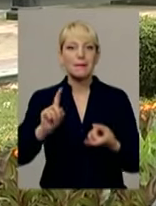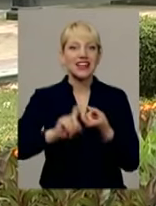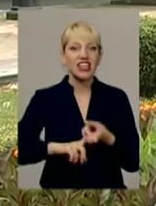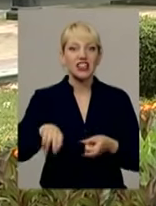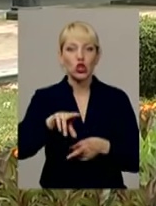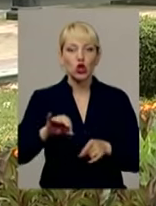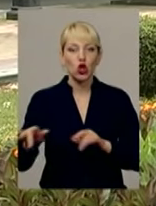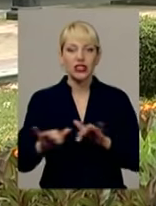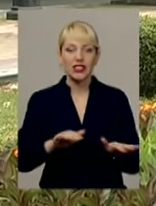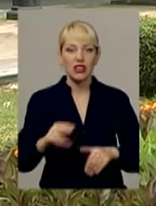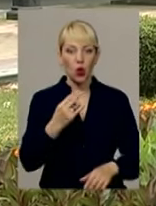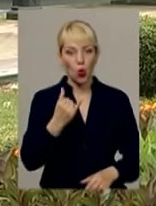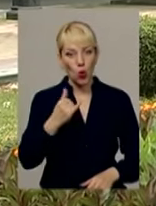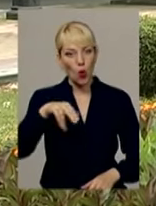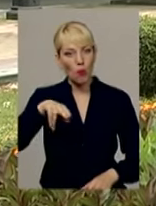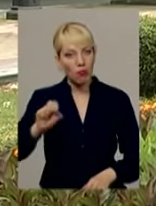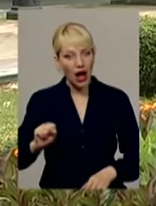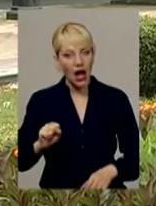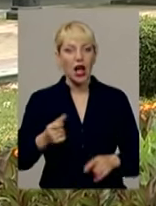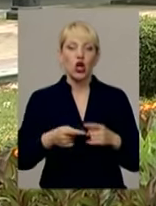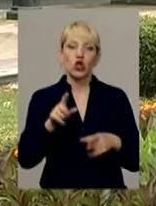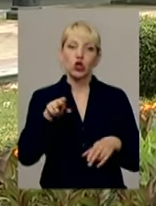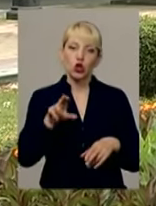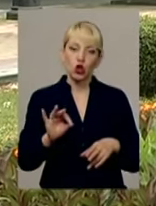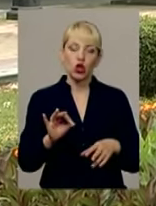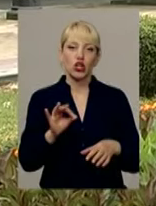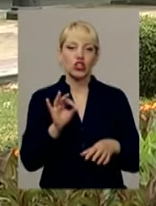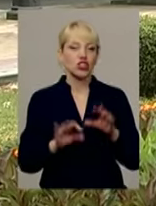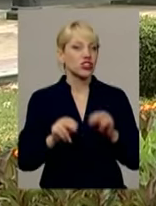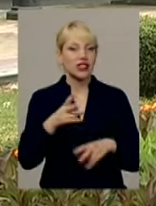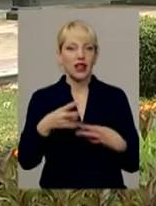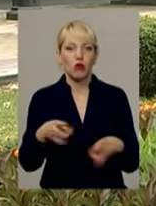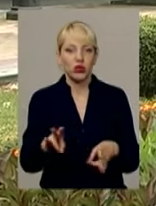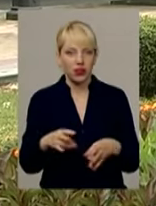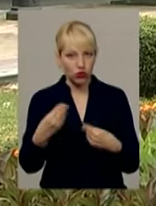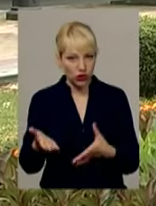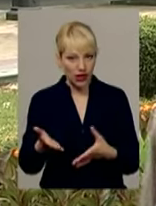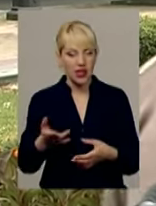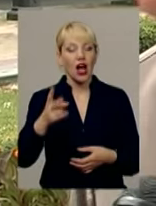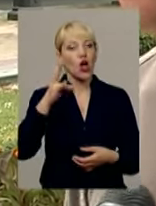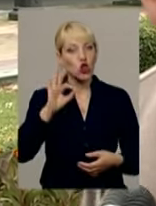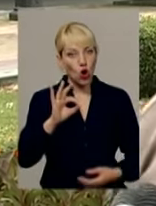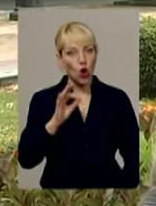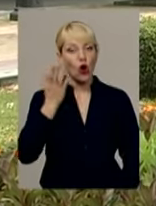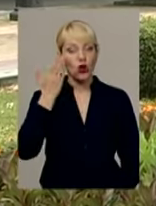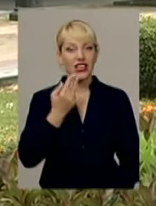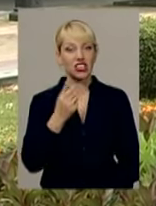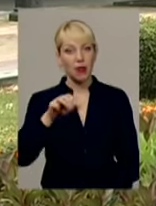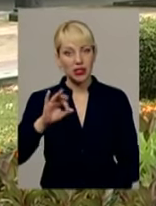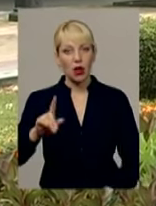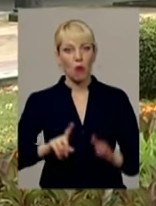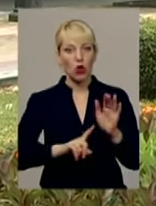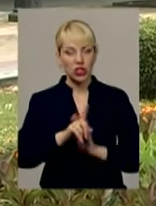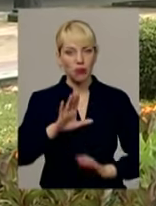діяльності УНУПА, то, мовляв, праведника миру не потрібно дати. Але Андрей Шептицький, коли був розпочатий